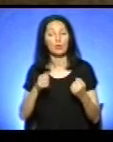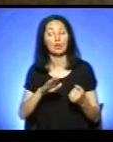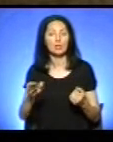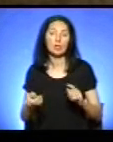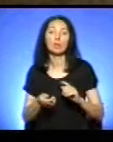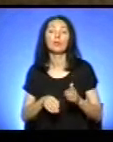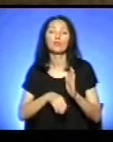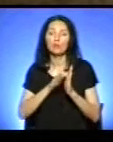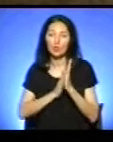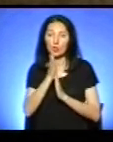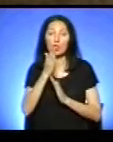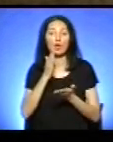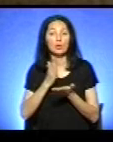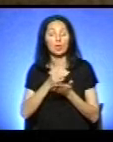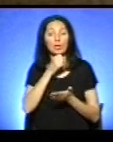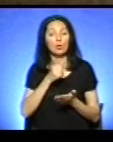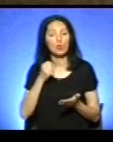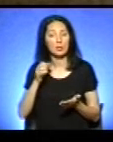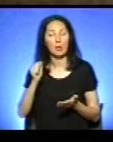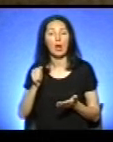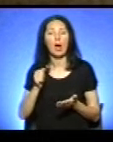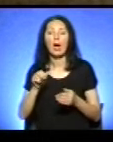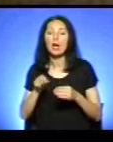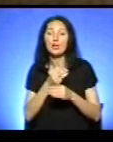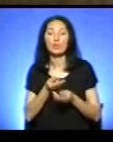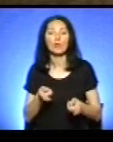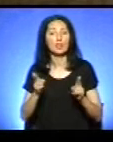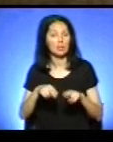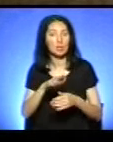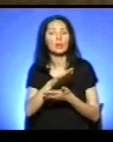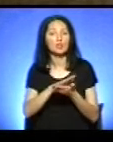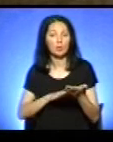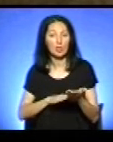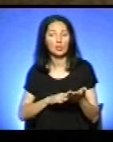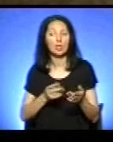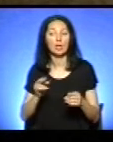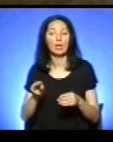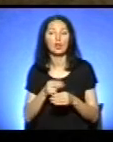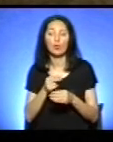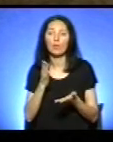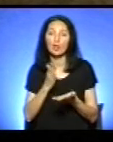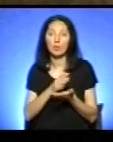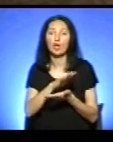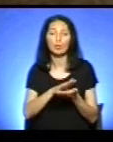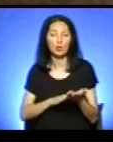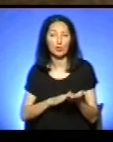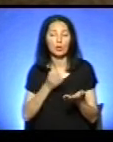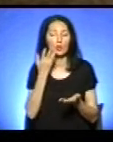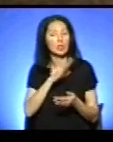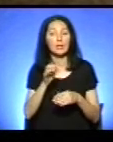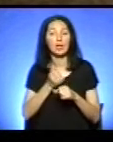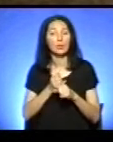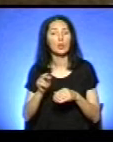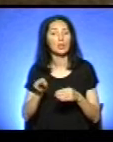населення. Але терапія залишається і подальше, і вона повинна проводитися. Коли не проводиться ця